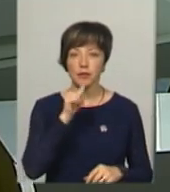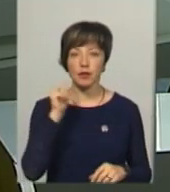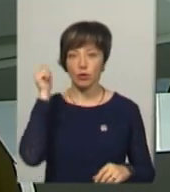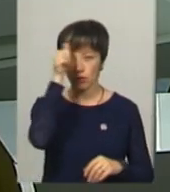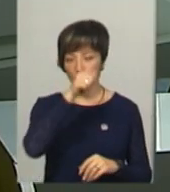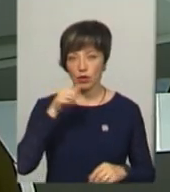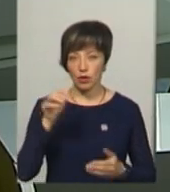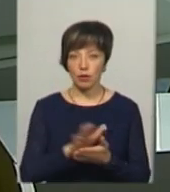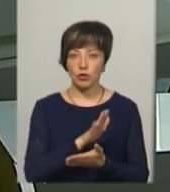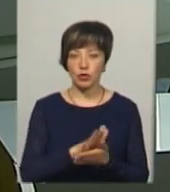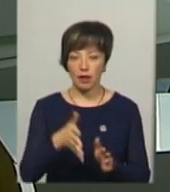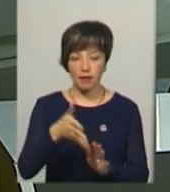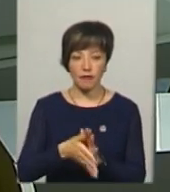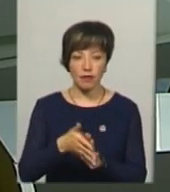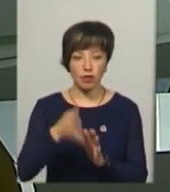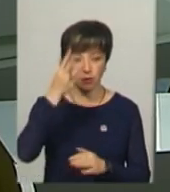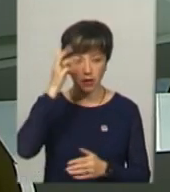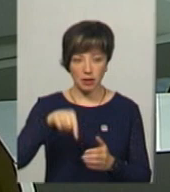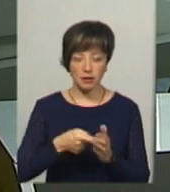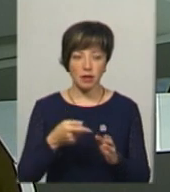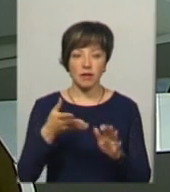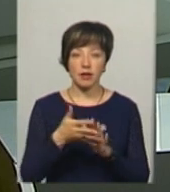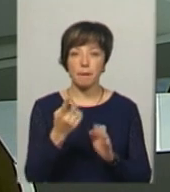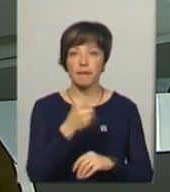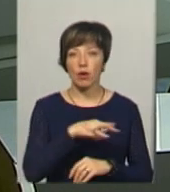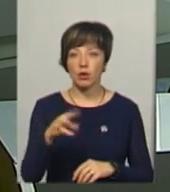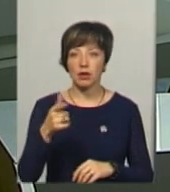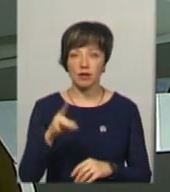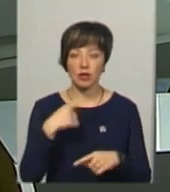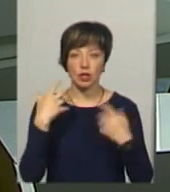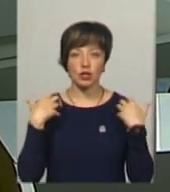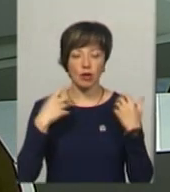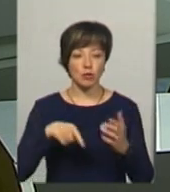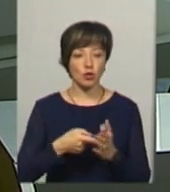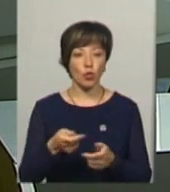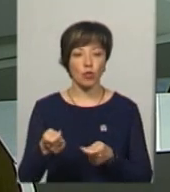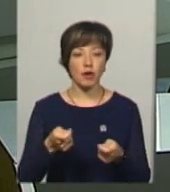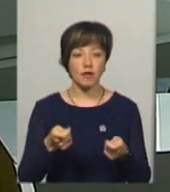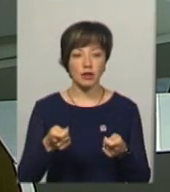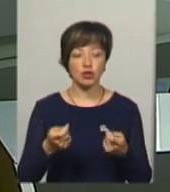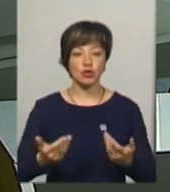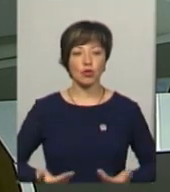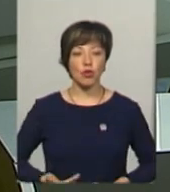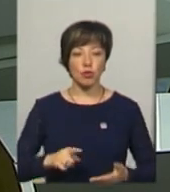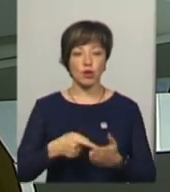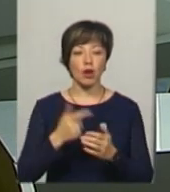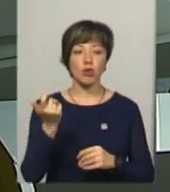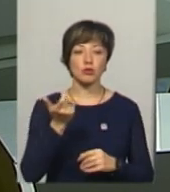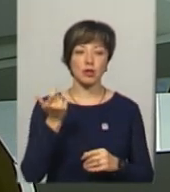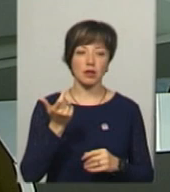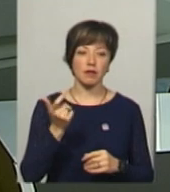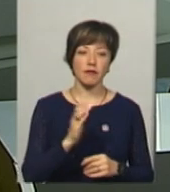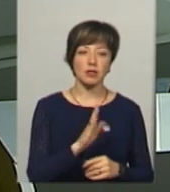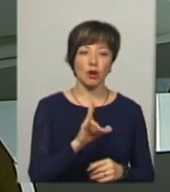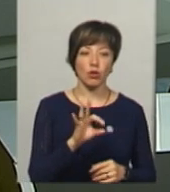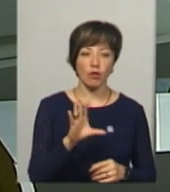року на прочистку ливнівок в Мельницькому витратили мільйон гривень. Про це каже начальник міського управління житлово-комунального господарства